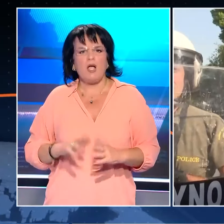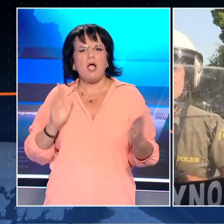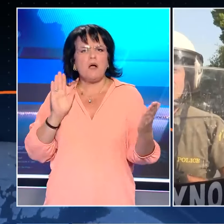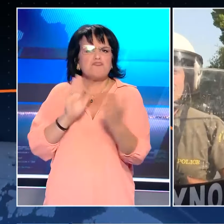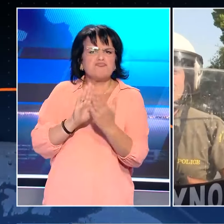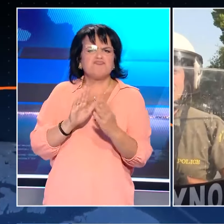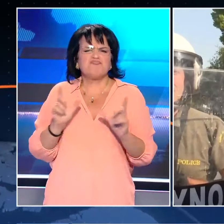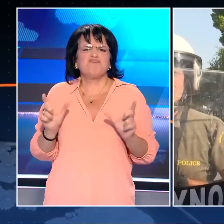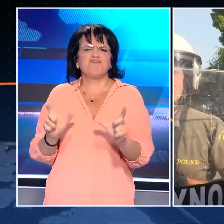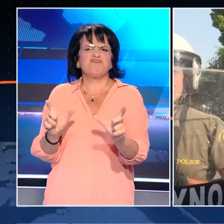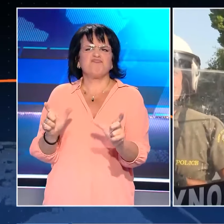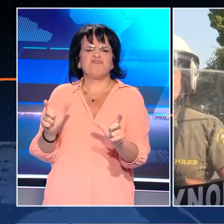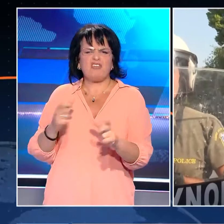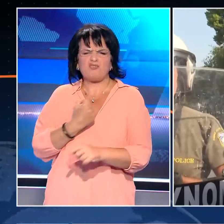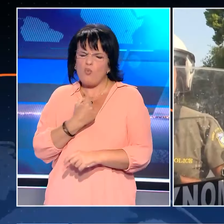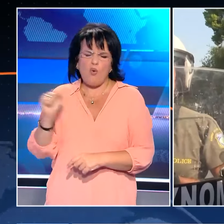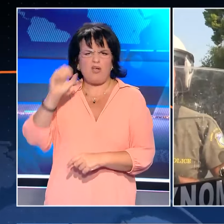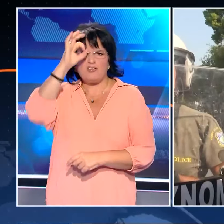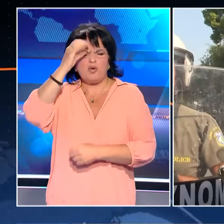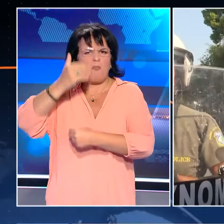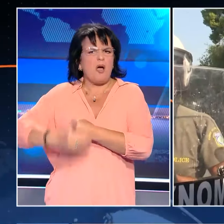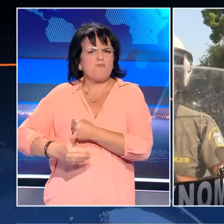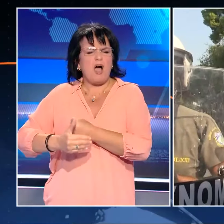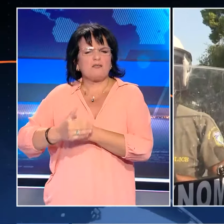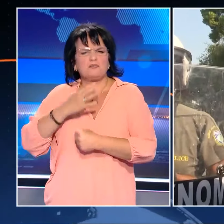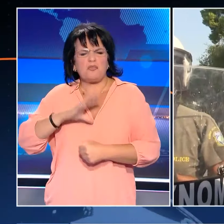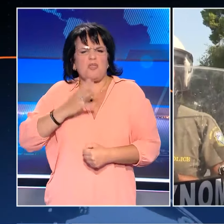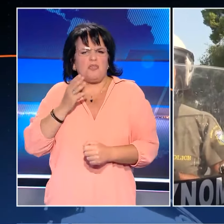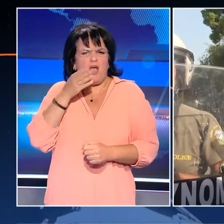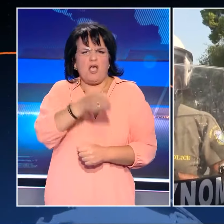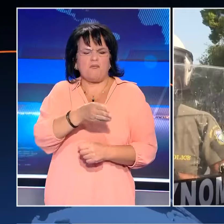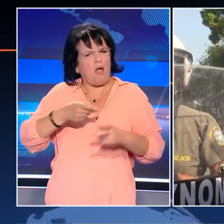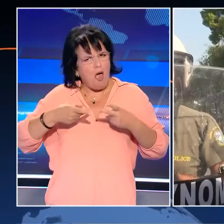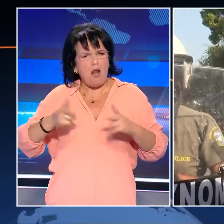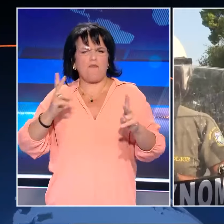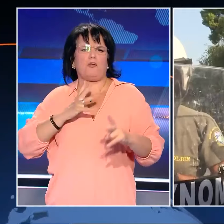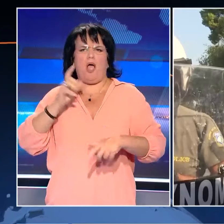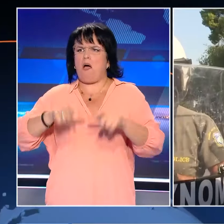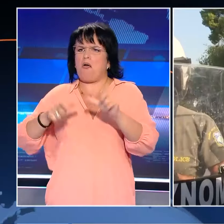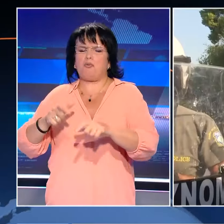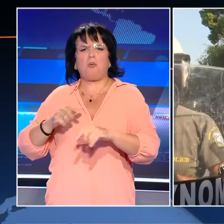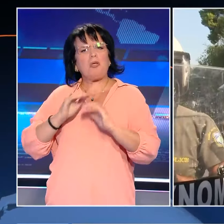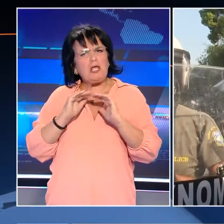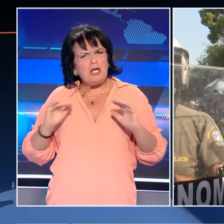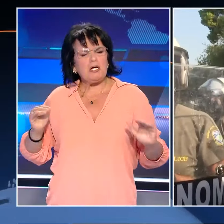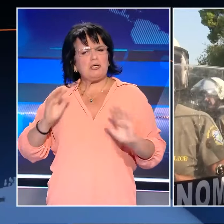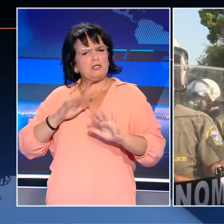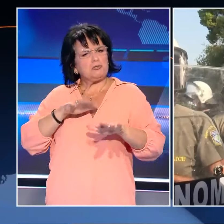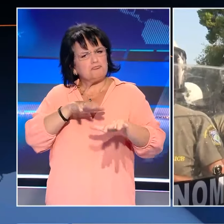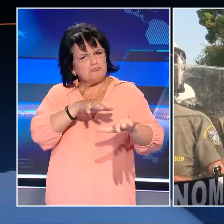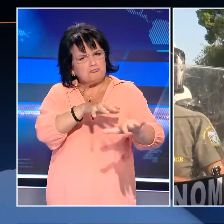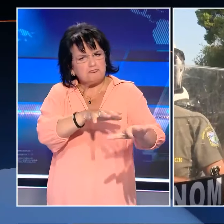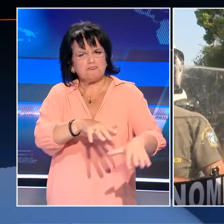αστυνομικούς και μία άρνηση να πάμε ως ελεύθεροι άνθρωποι ειρηνικά, εντελώς